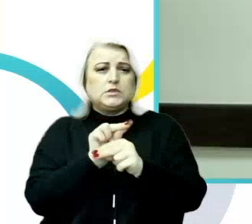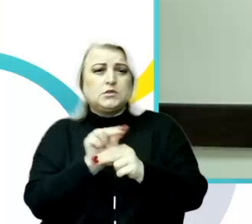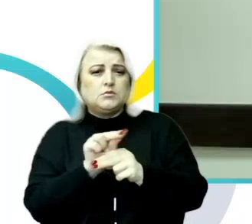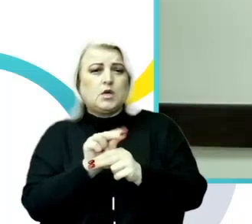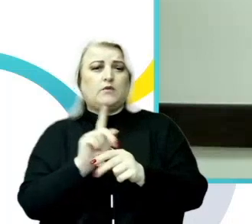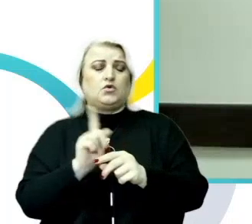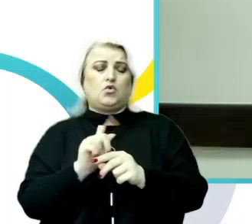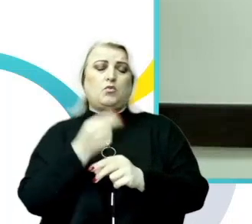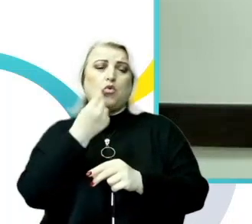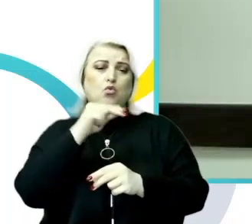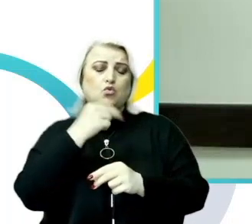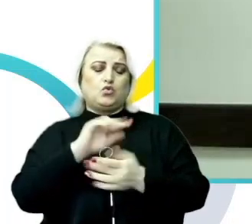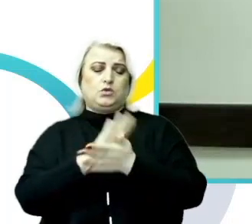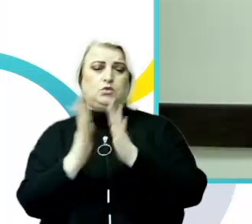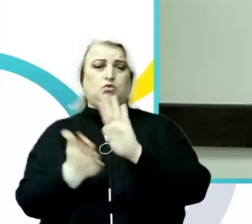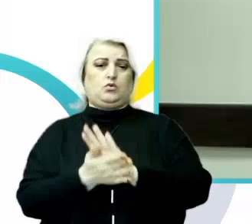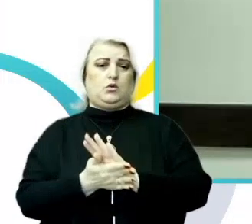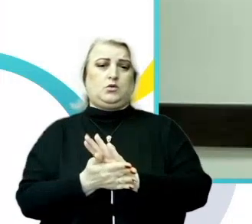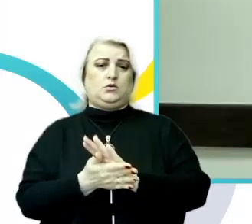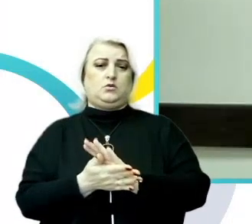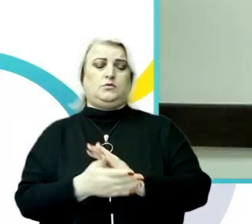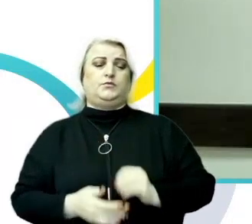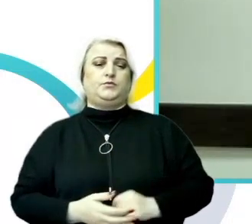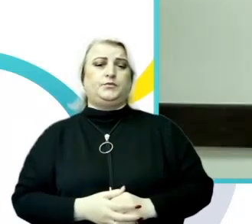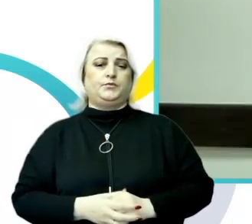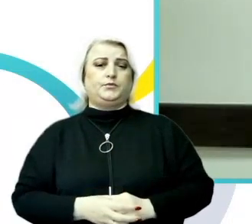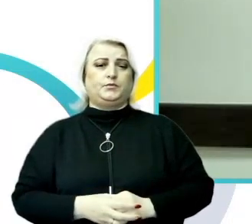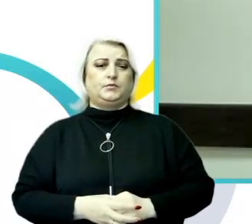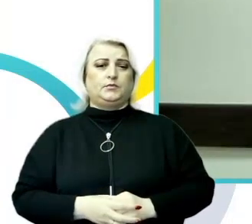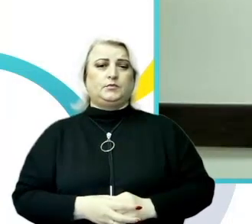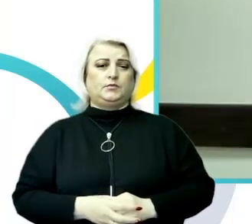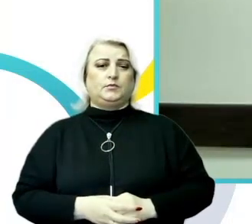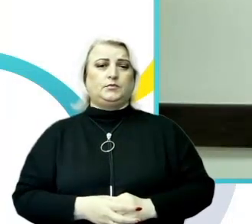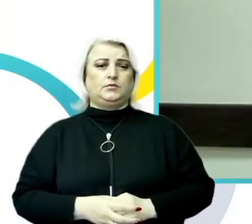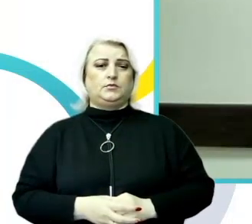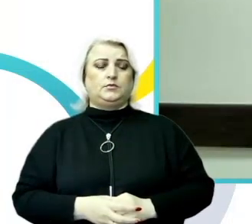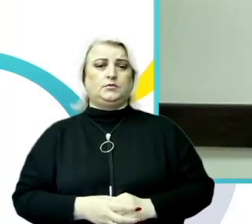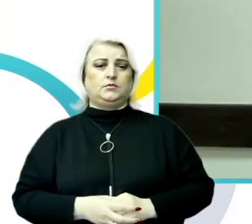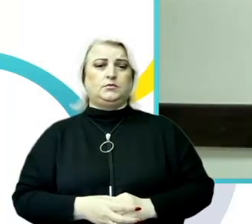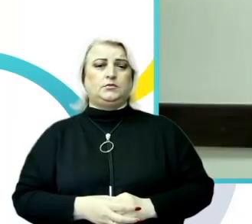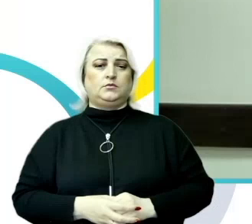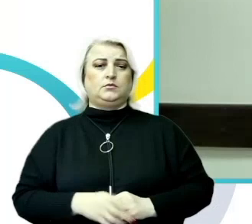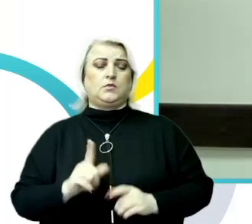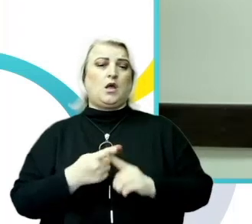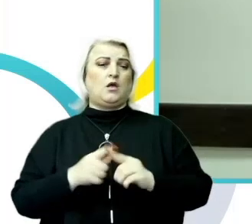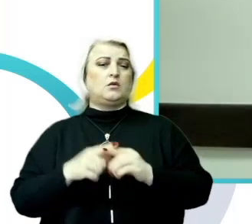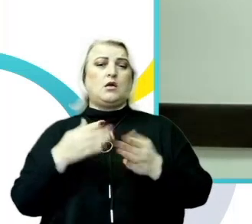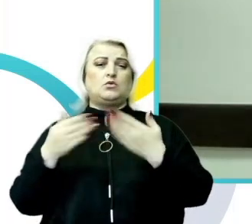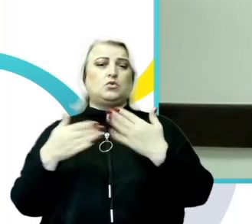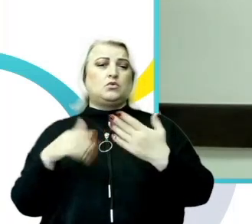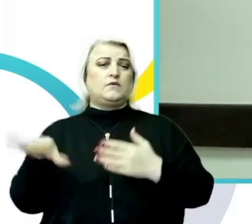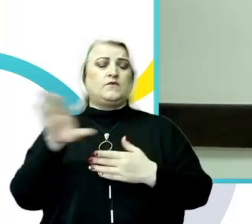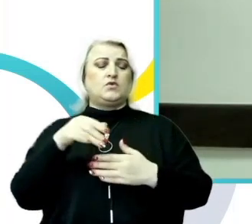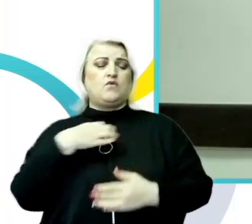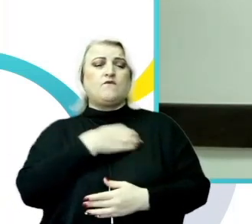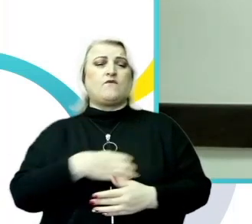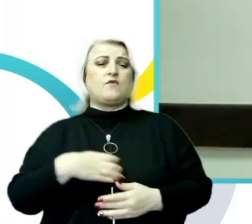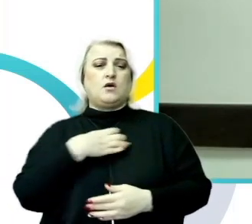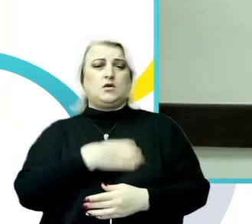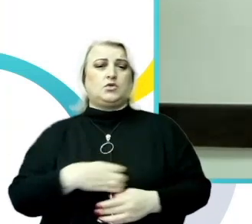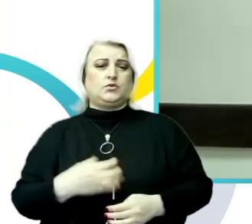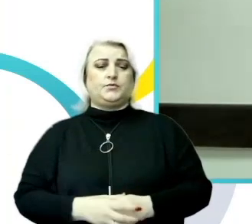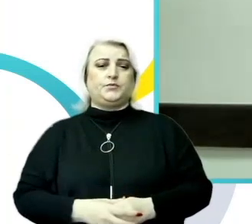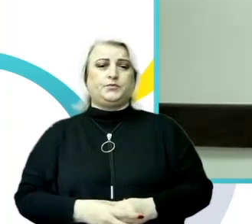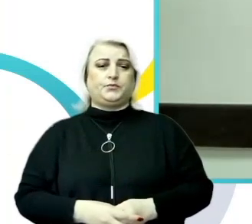acest efort instituțional de a preveni și a combati hărțuirea sexuală și vizează toate elementele specificate și menționate de mine anterior.